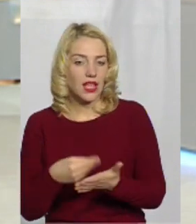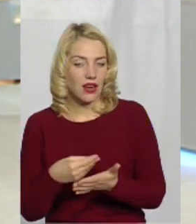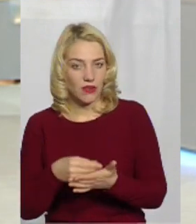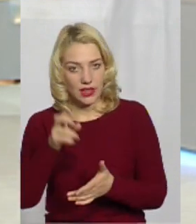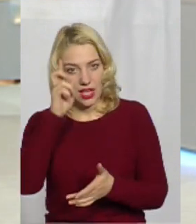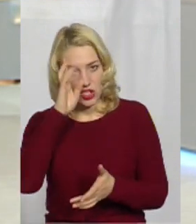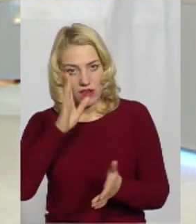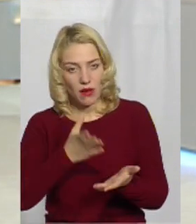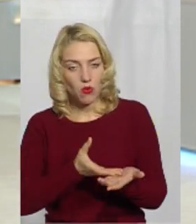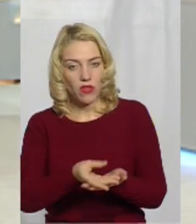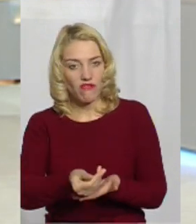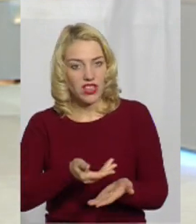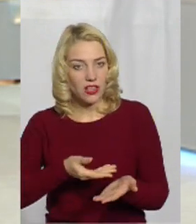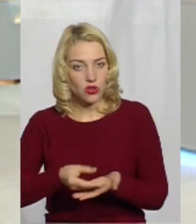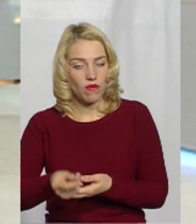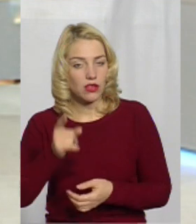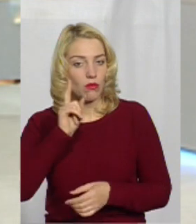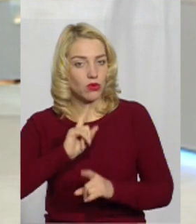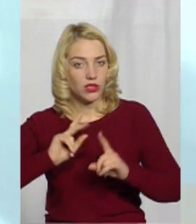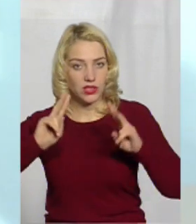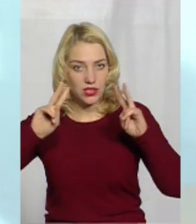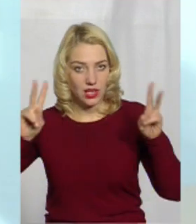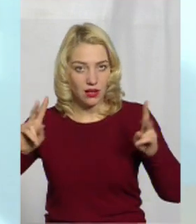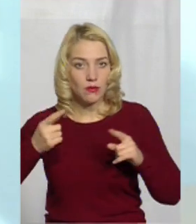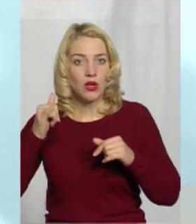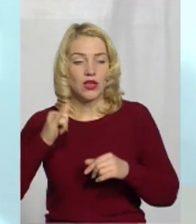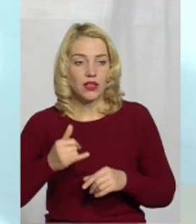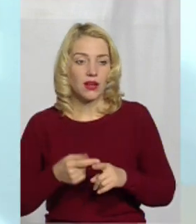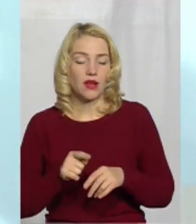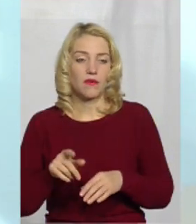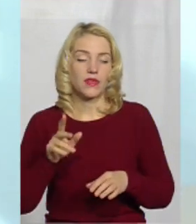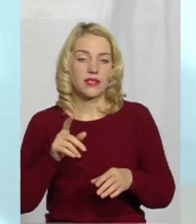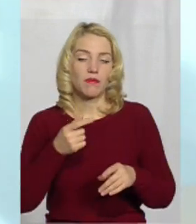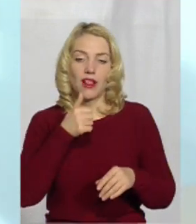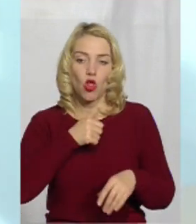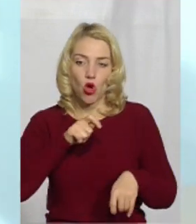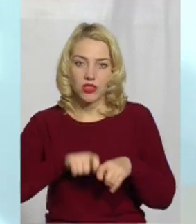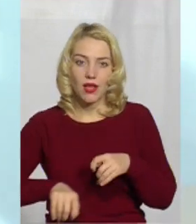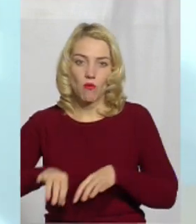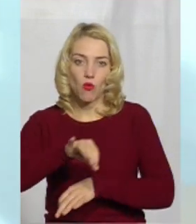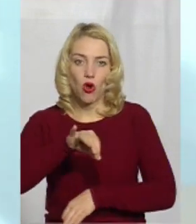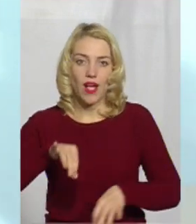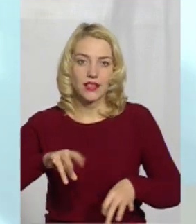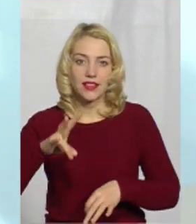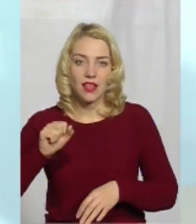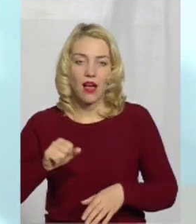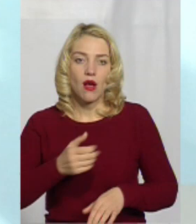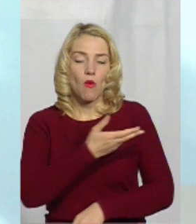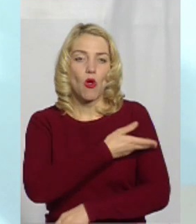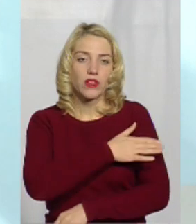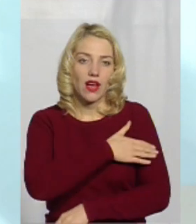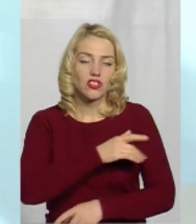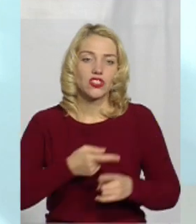фінансувати, поки що ми не знаємо. Проходить пілотний проєкт на Полтавщині і після